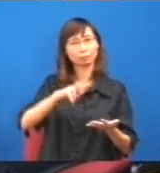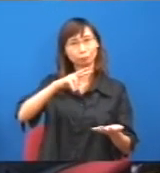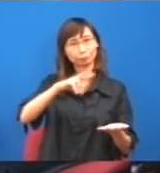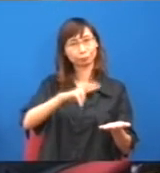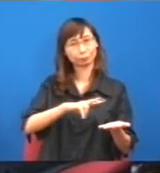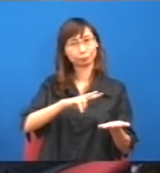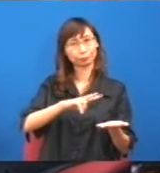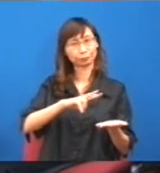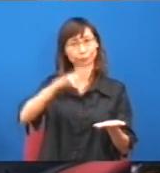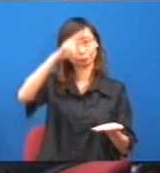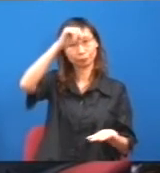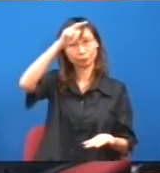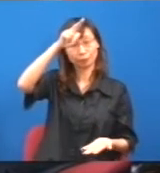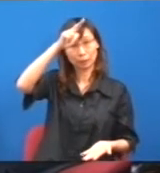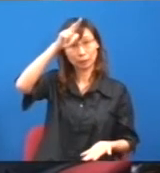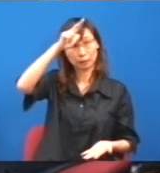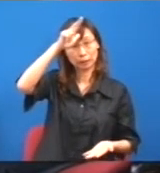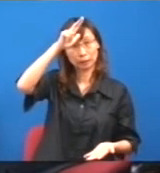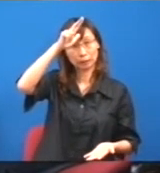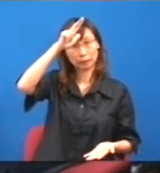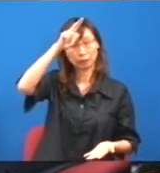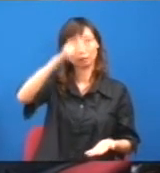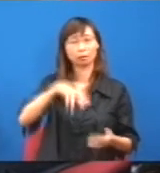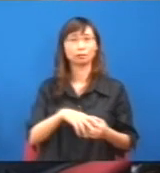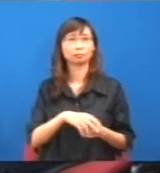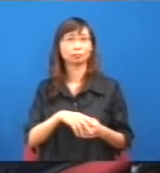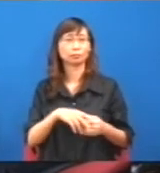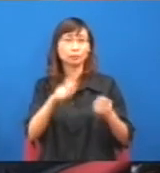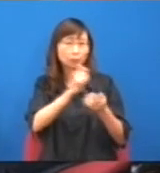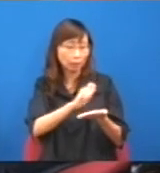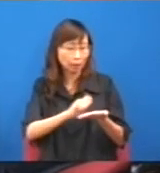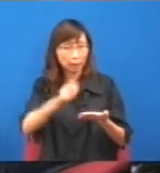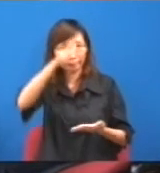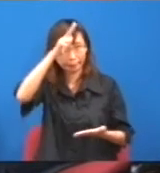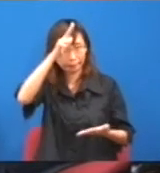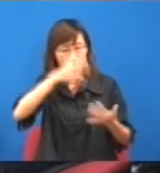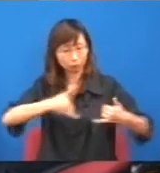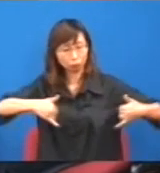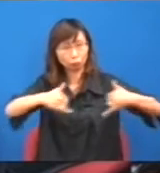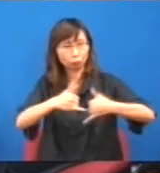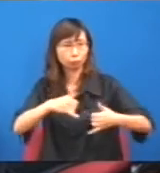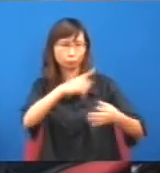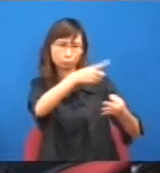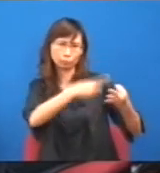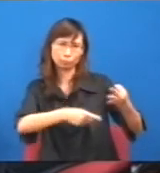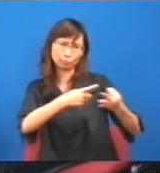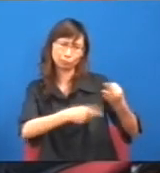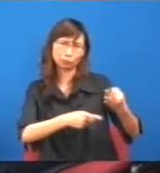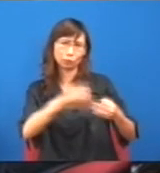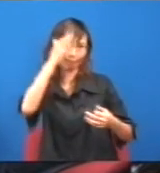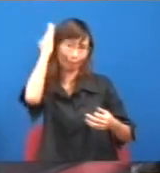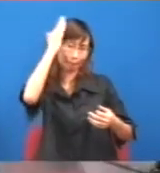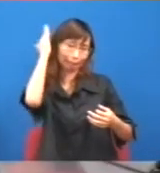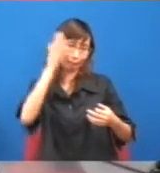呀,鄭耀棠,都是工聯會的,工聯會啊,是吧?很簡單,